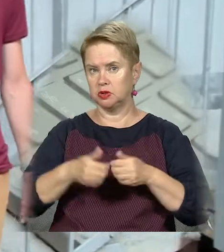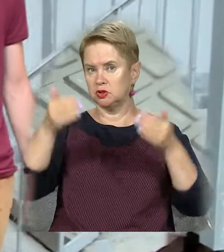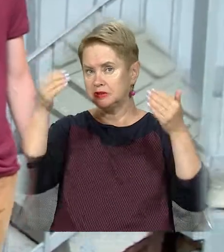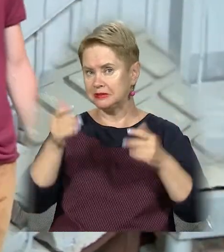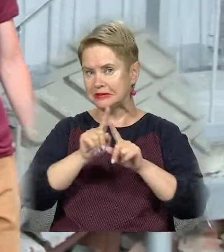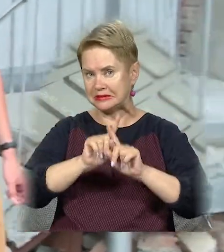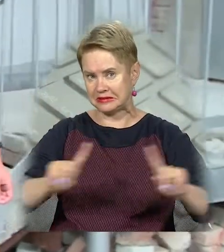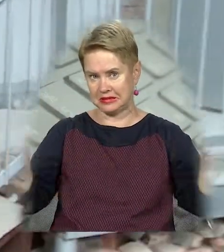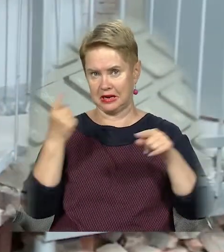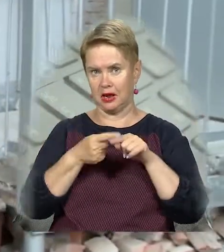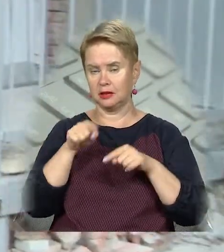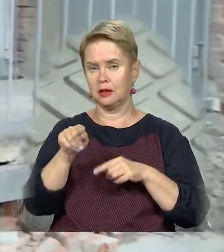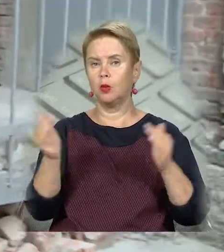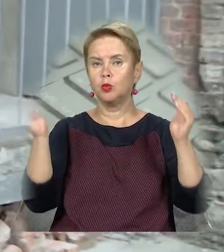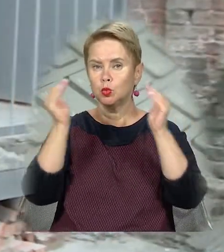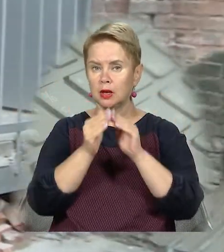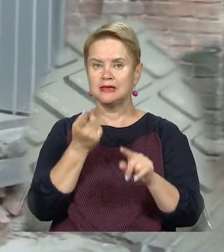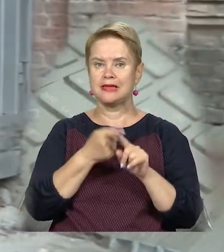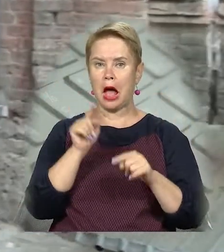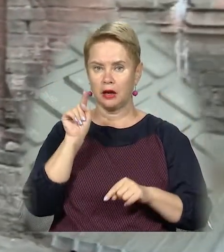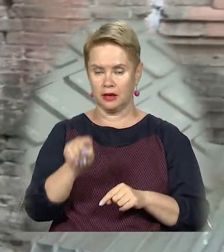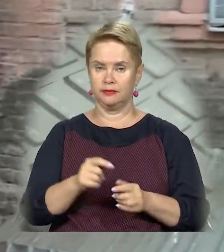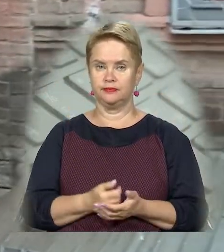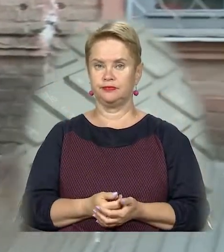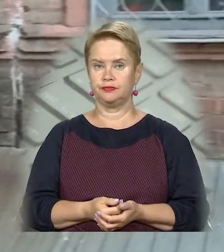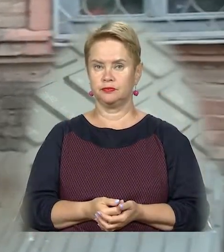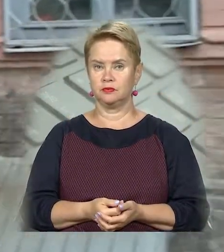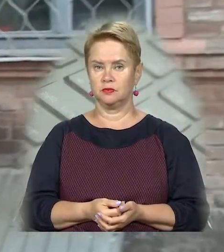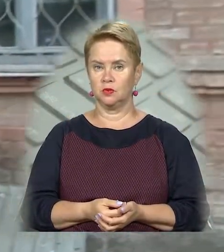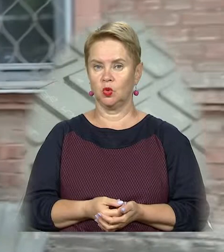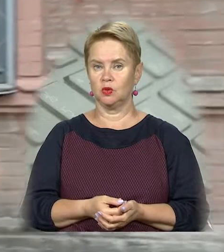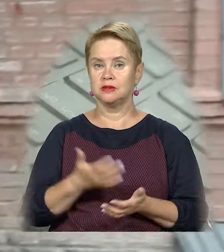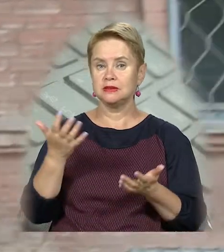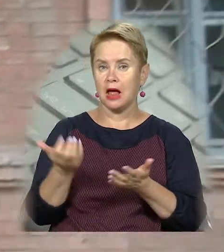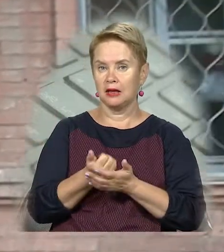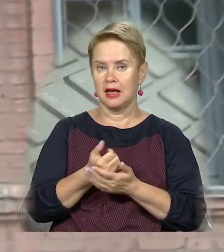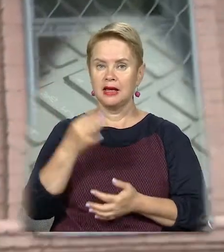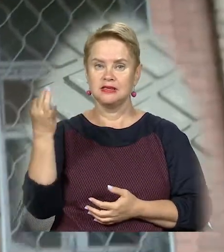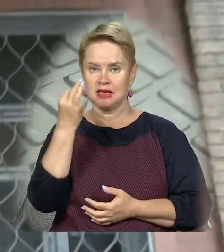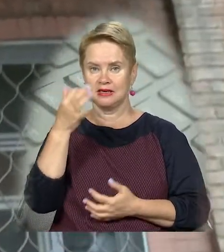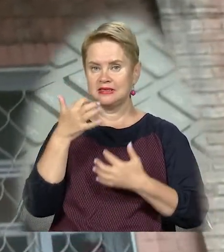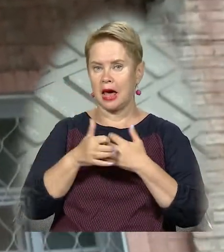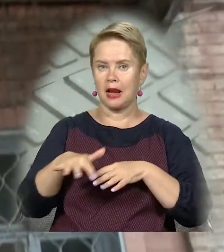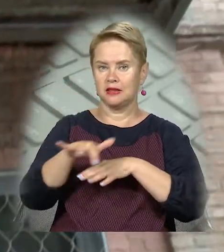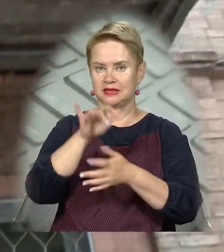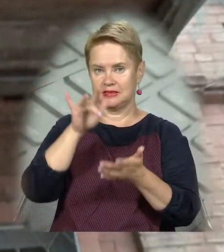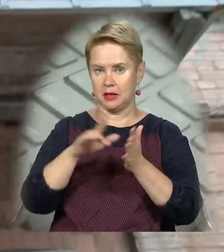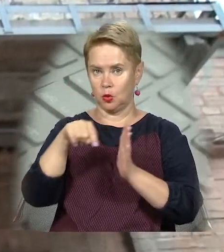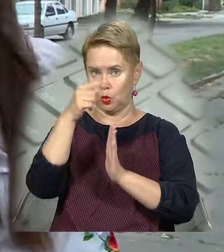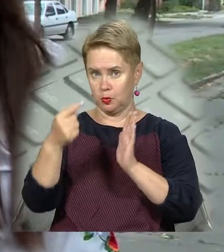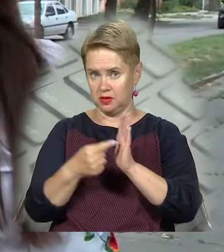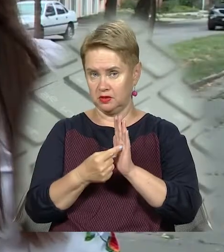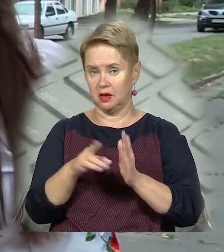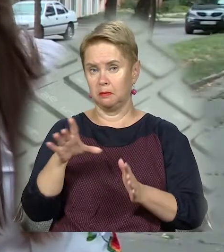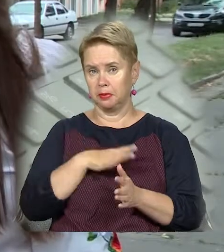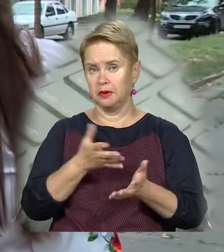стиль. І, власне, це ті будівлі, з яких складається певне історичне середовище центру міста.